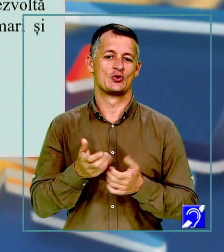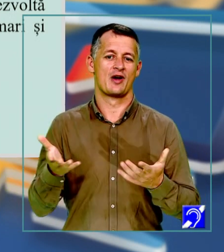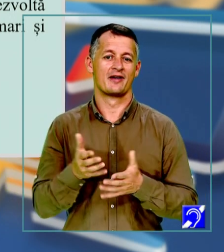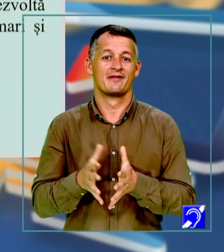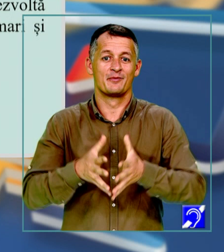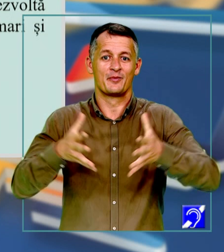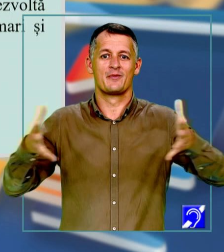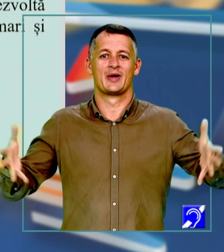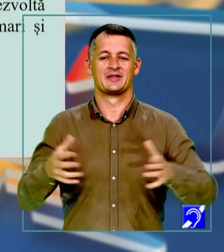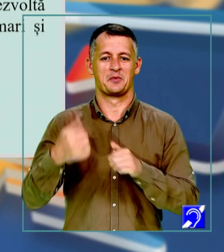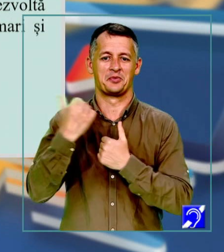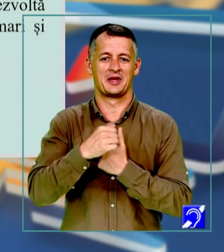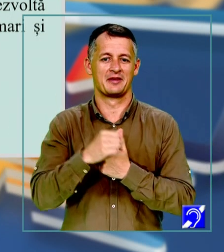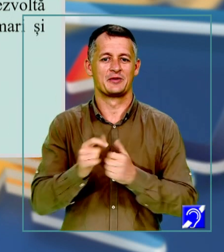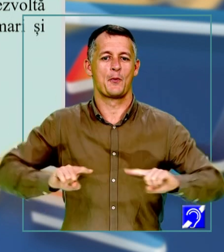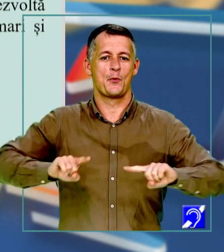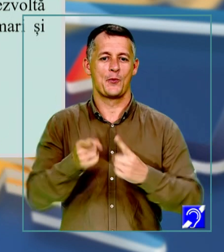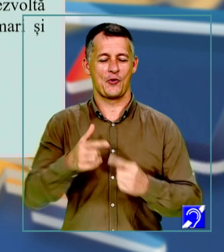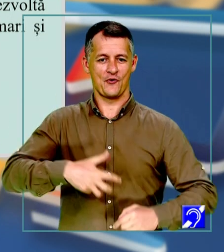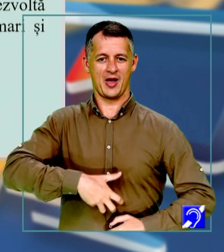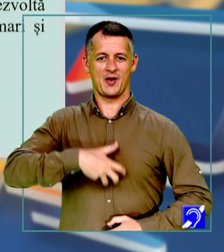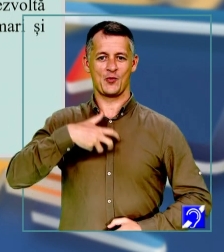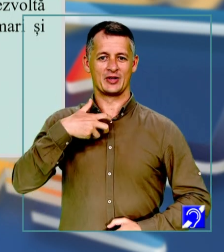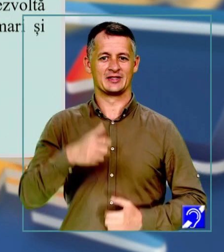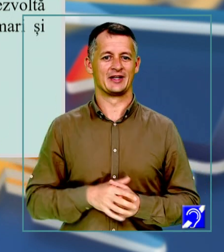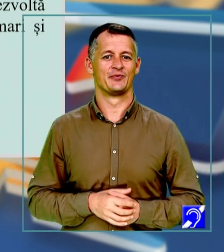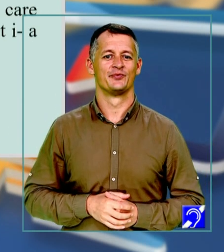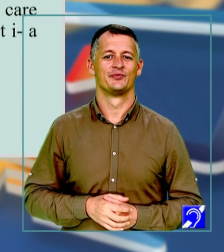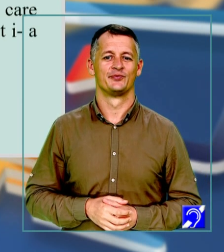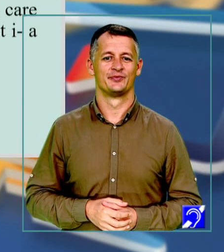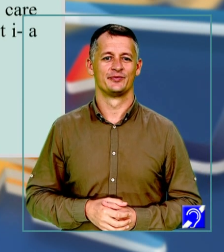prieteni și provoacă emoție, dă ritm și grație.